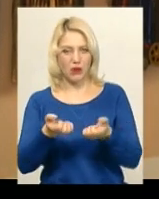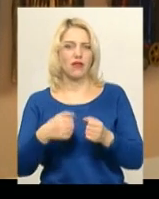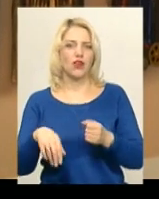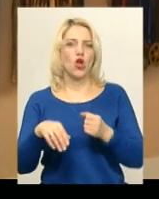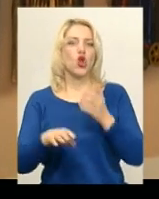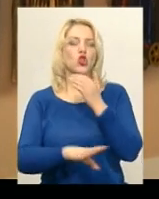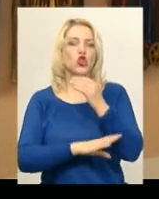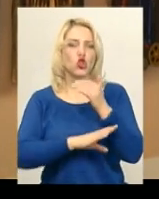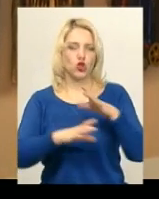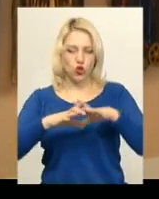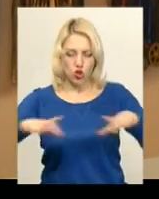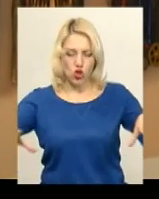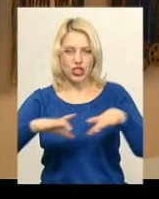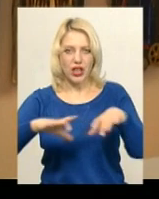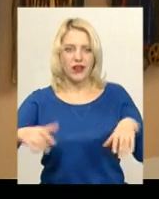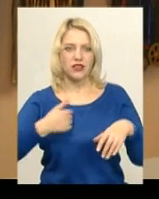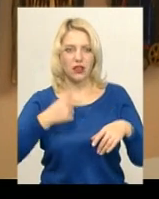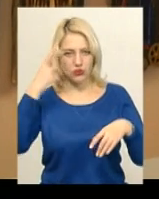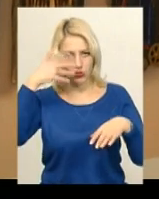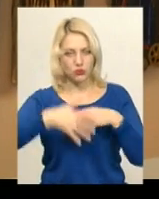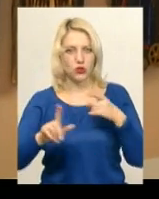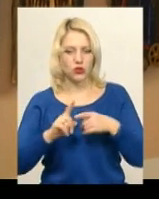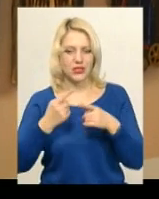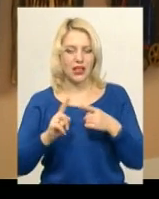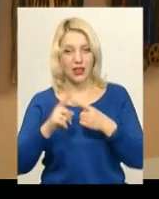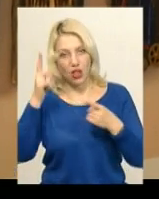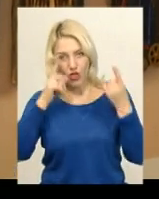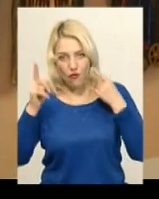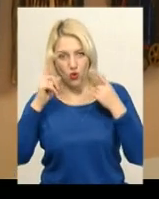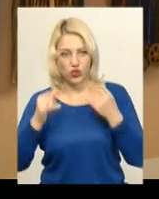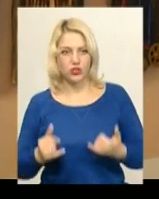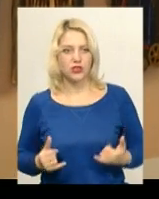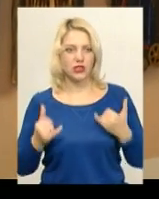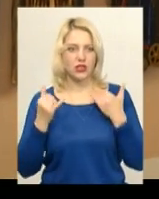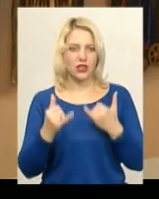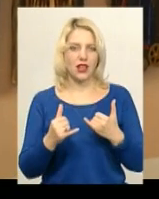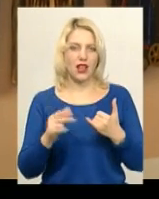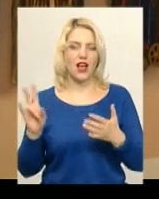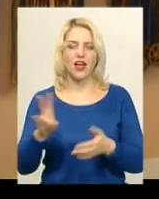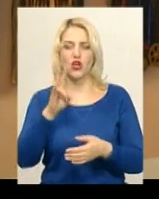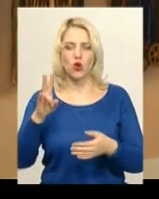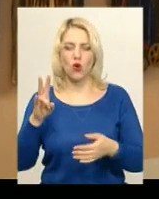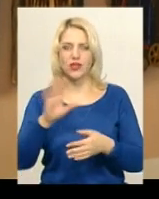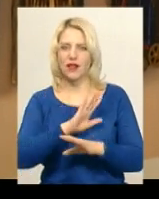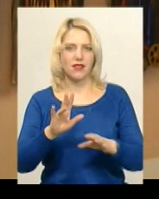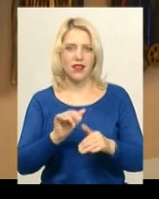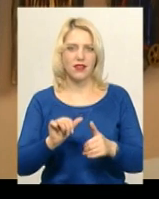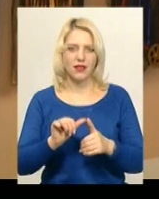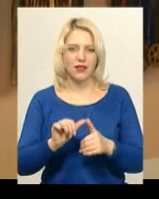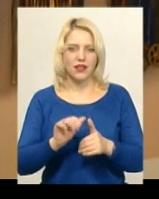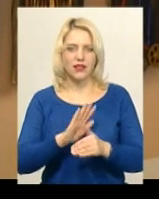вони для творчості, вони для ікон, а не для кастра. І дуже дивно було,